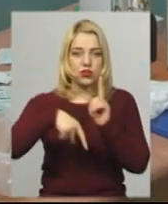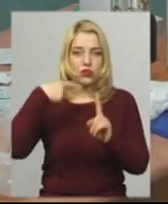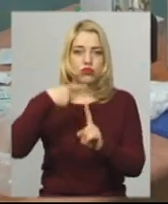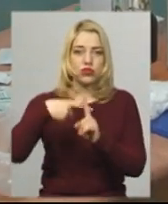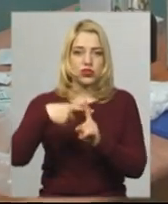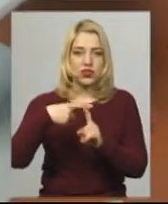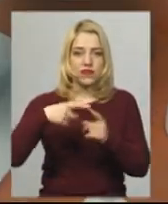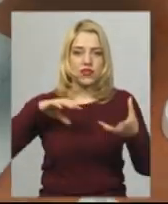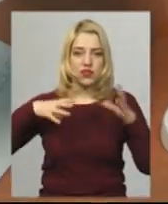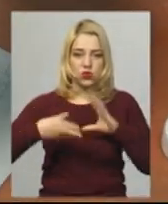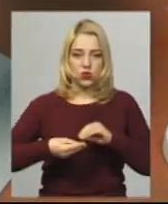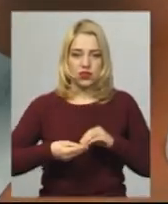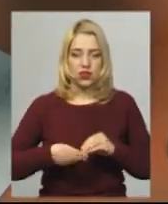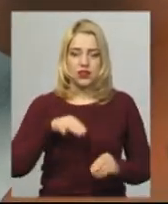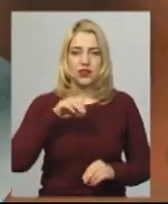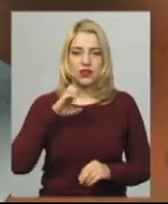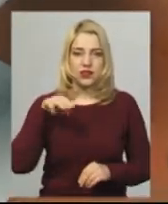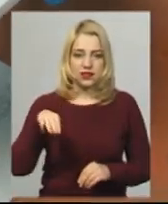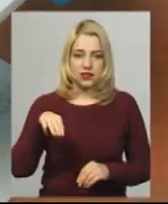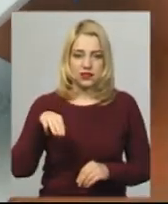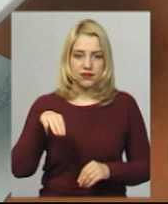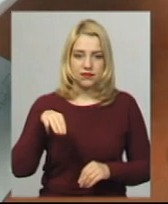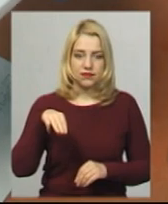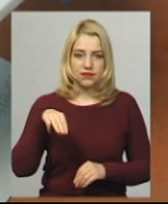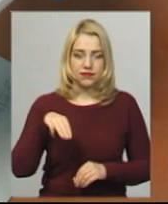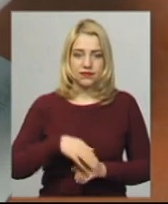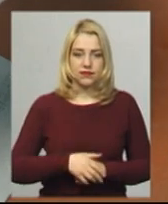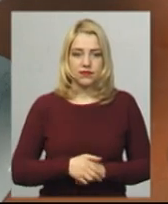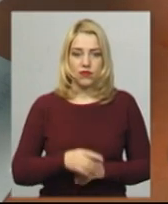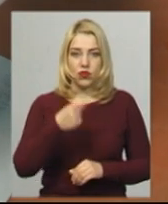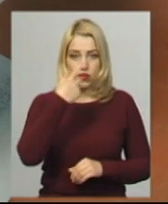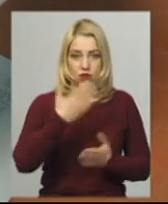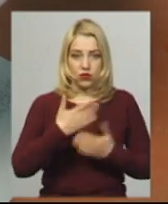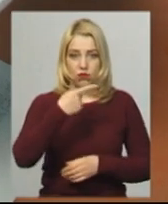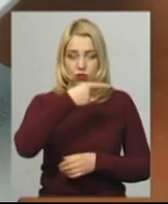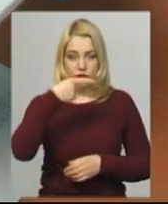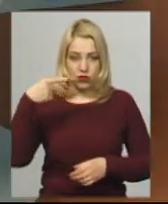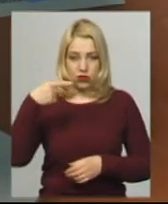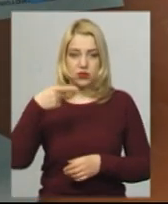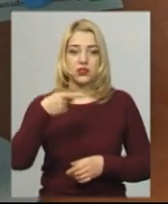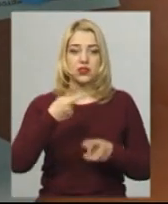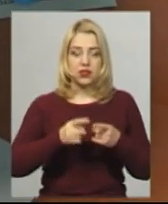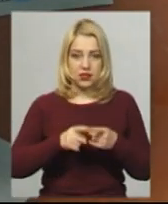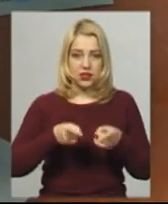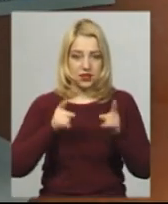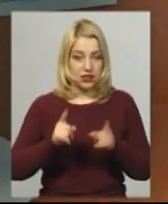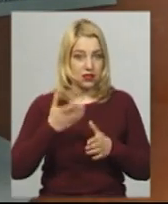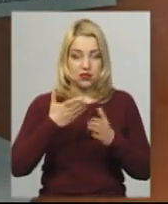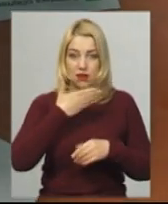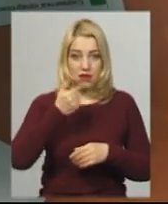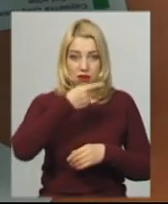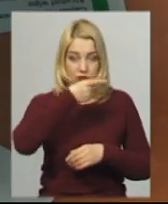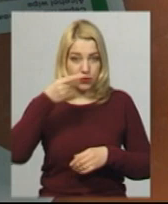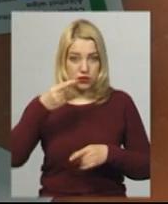результат коронавірусу. Тест і контроль. Полоска на контролі – тест дійсний. Немає полоски на